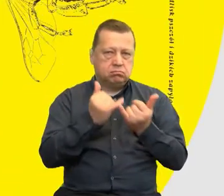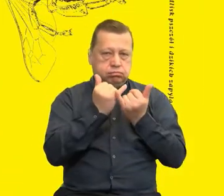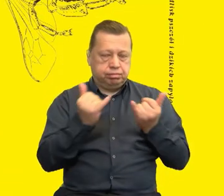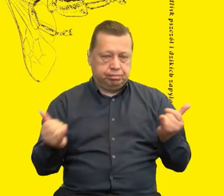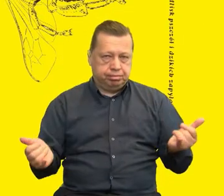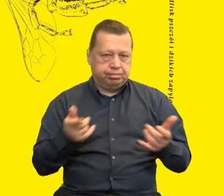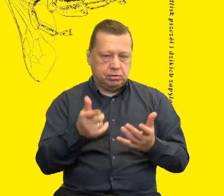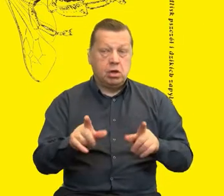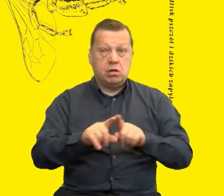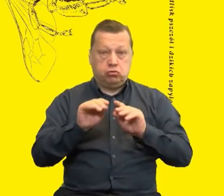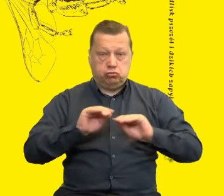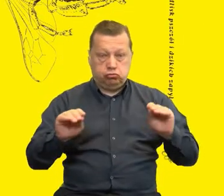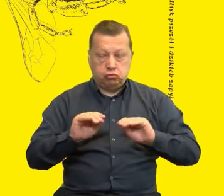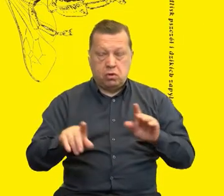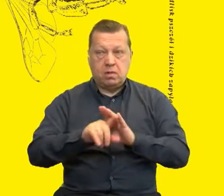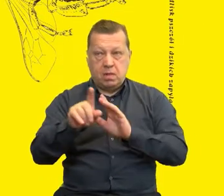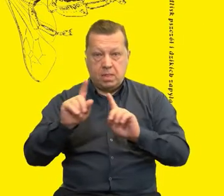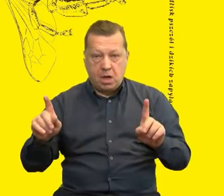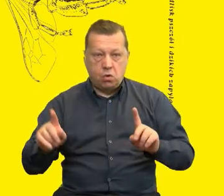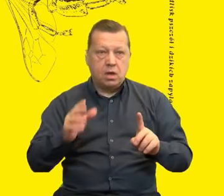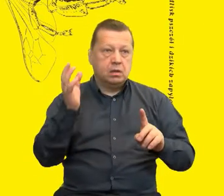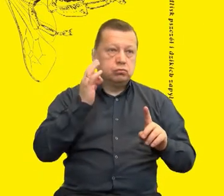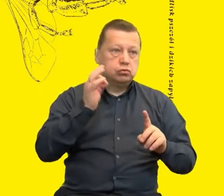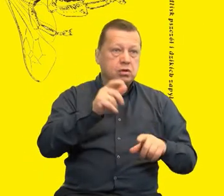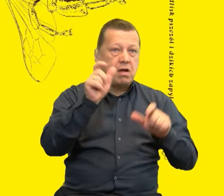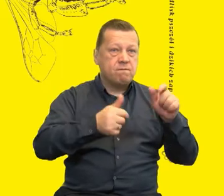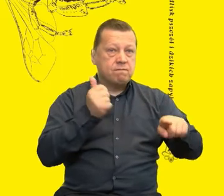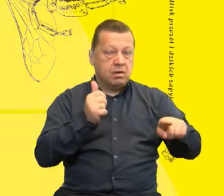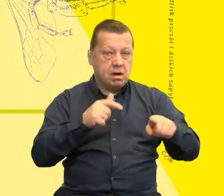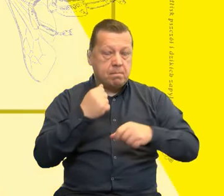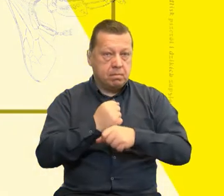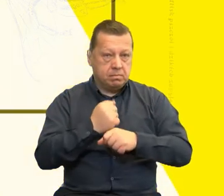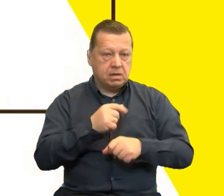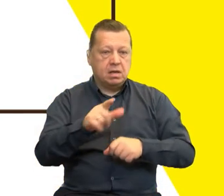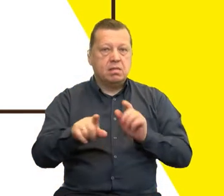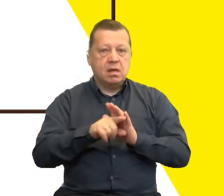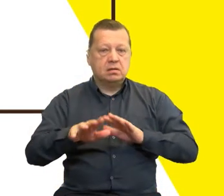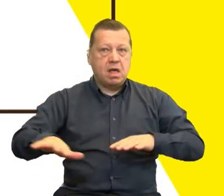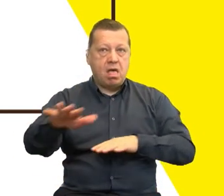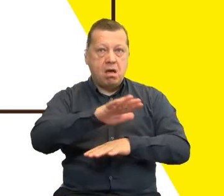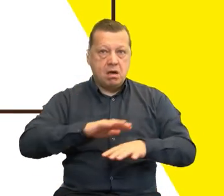oraz szkolenia dla nauczycieli, pszczelarzy i osób zarządzających terenami zielonymi.